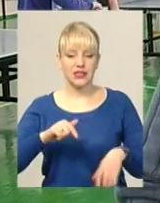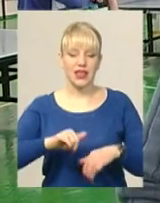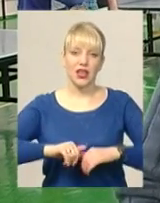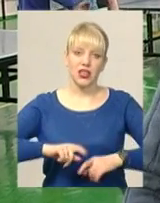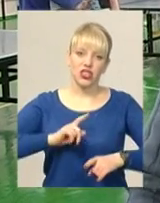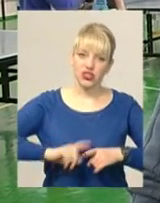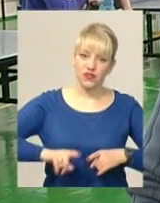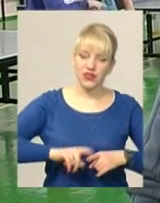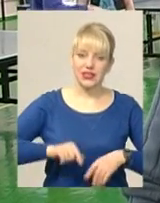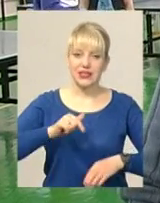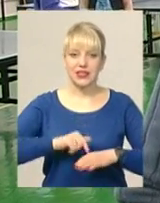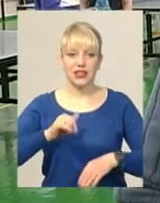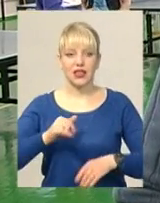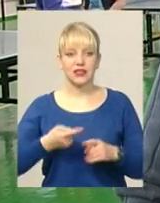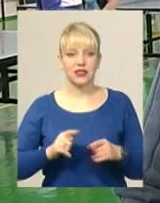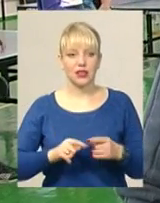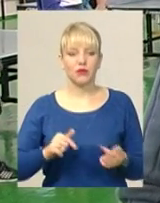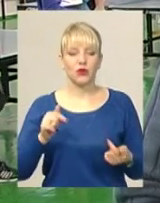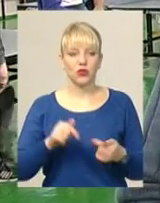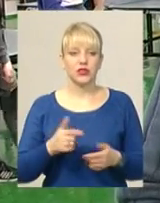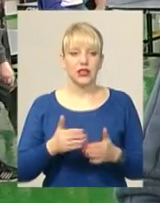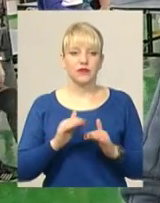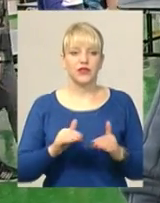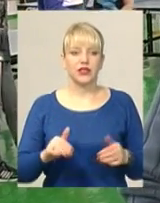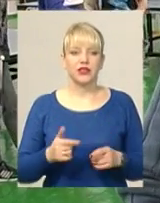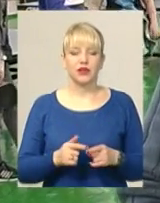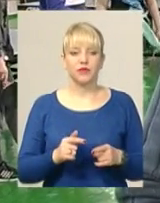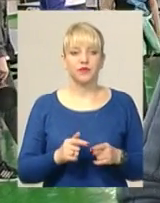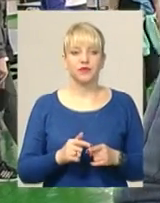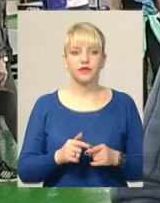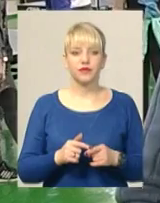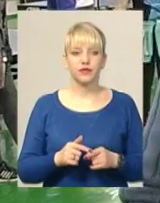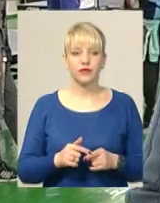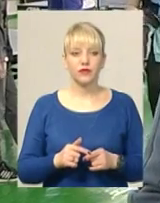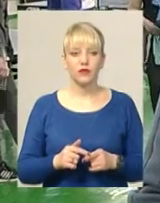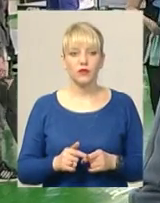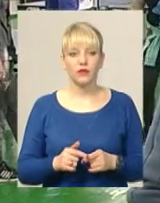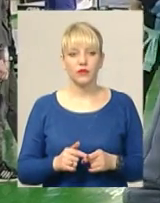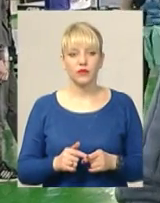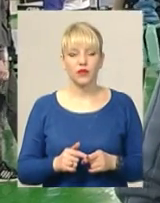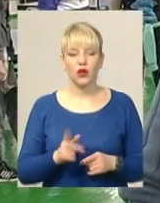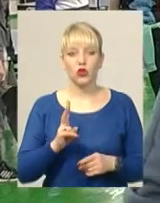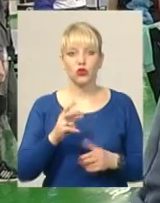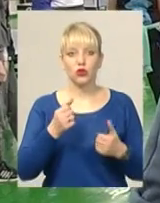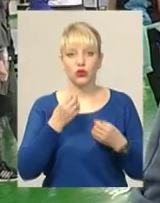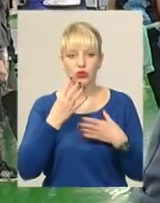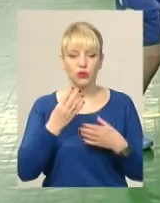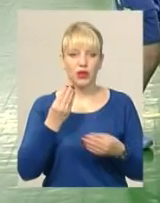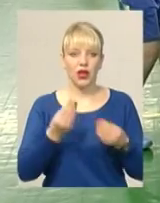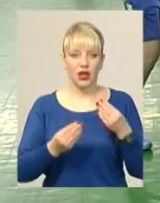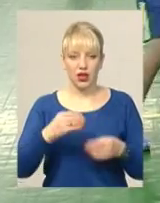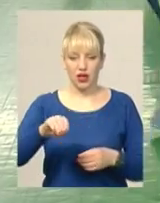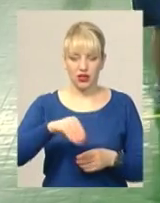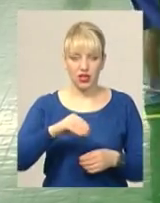і воно потом пригодиться дітям навіть в волейболі. От я в волейбол веду і теніс, то навіть ті, хто грає добре в теніс, і добре грають в волейбол.